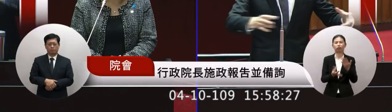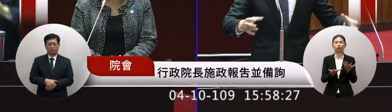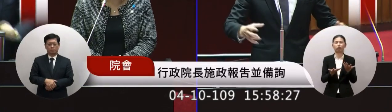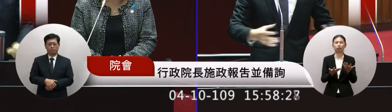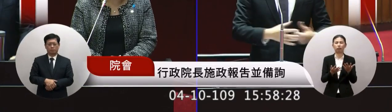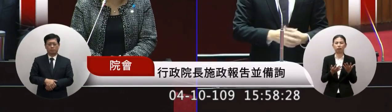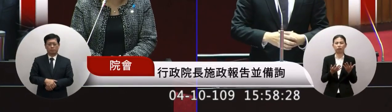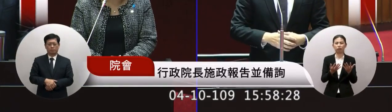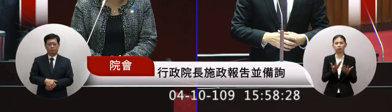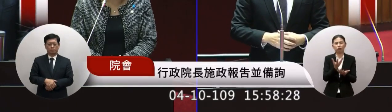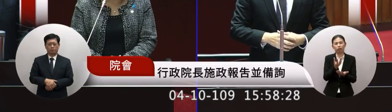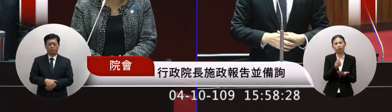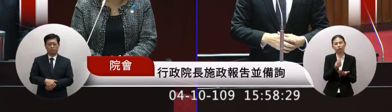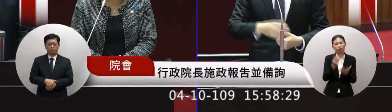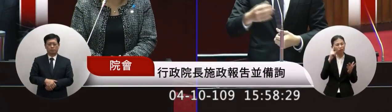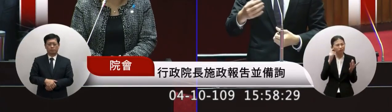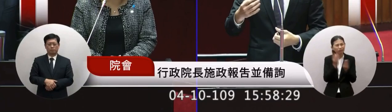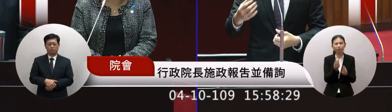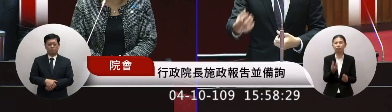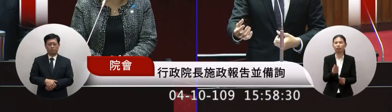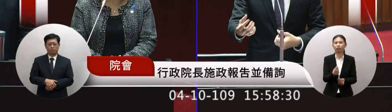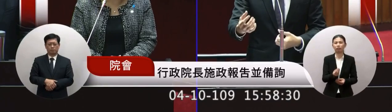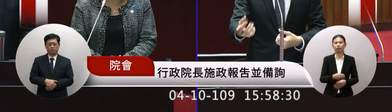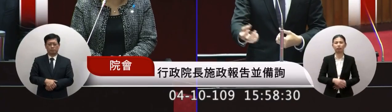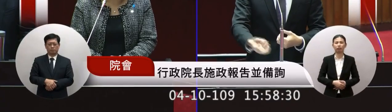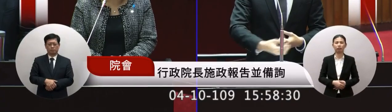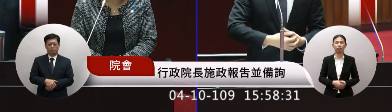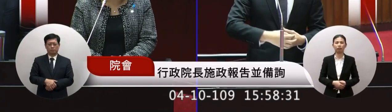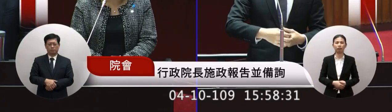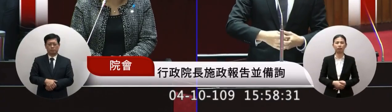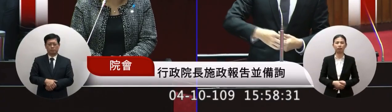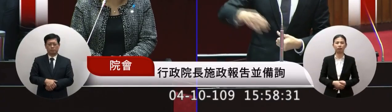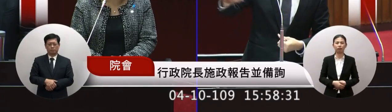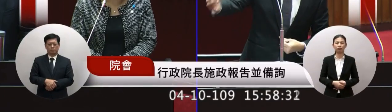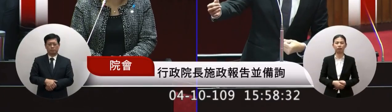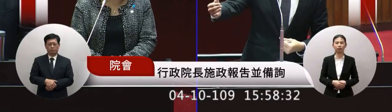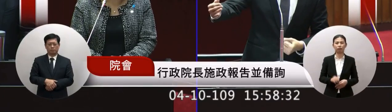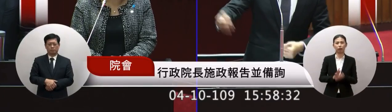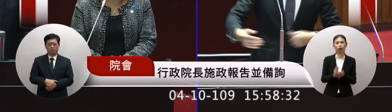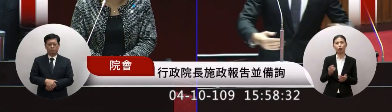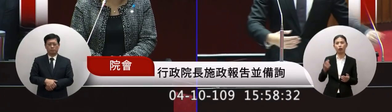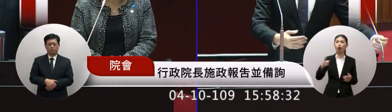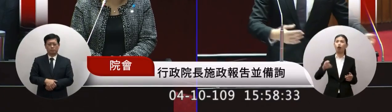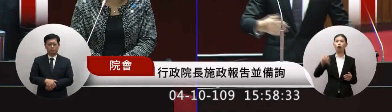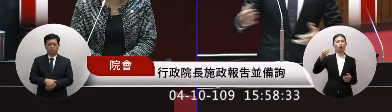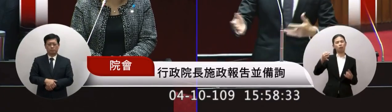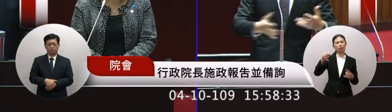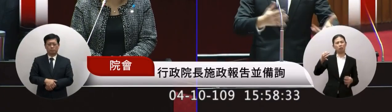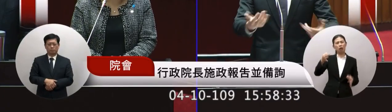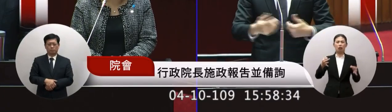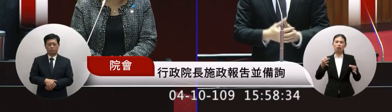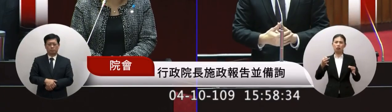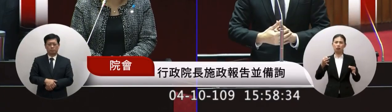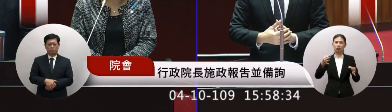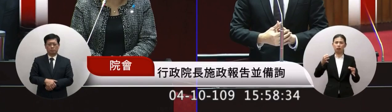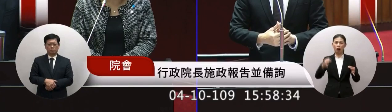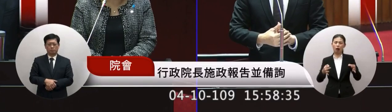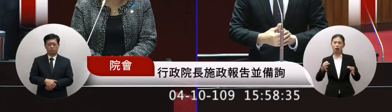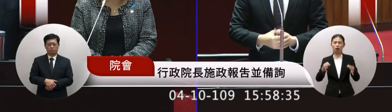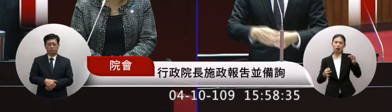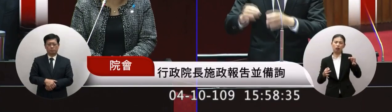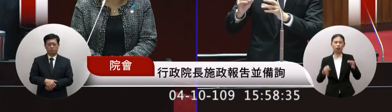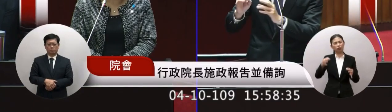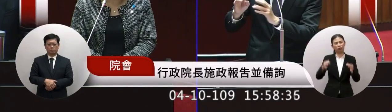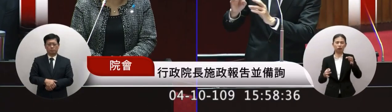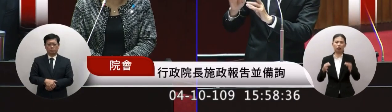就有法找到一個共識想不到這個大家例如說你發了多少我覺得不夠在外面差這就不